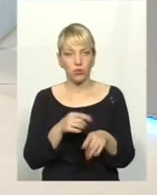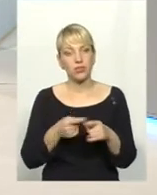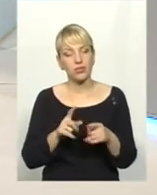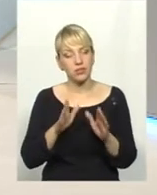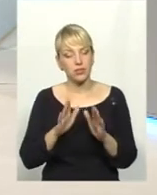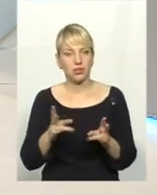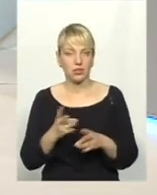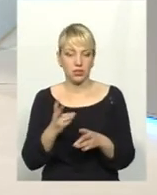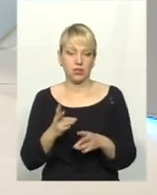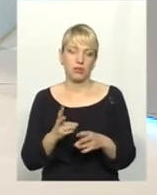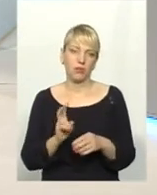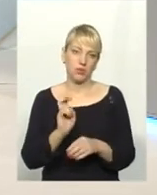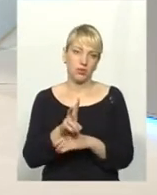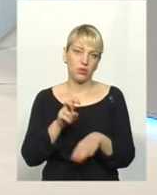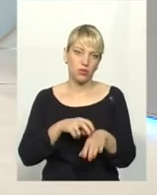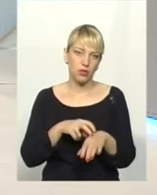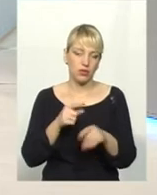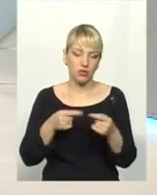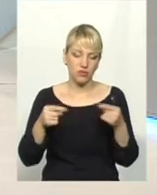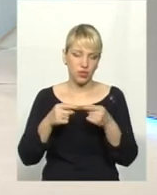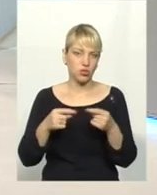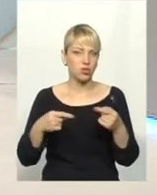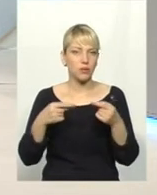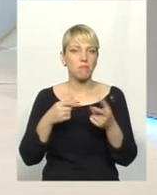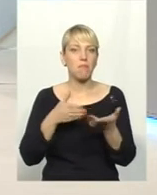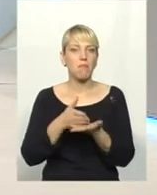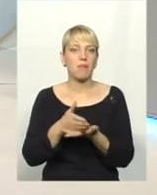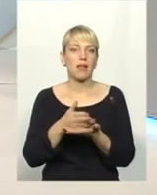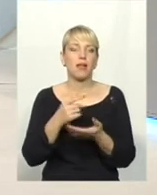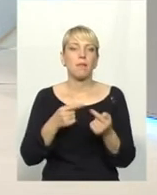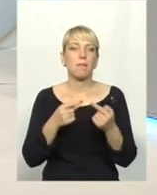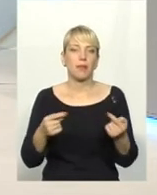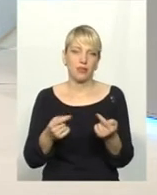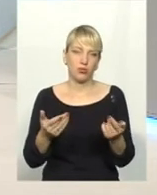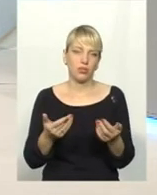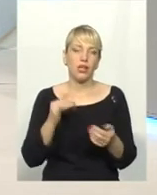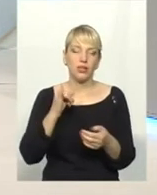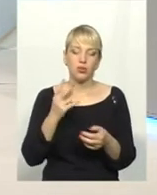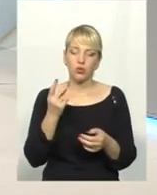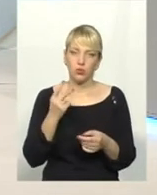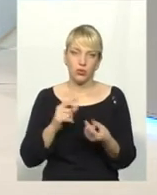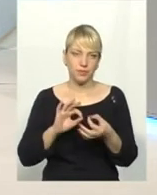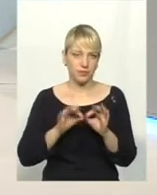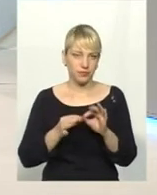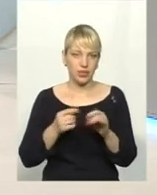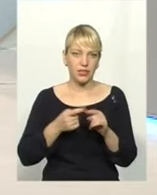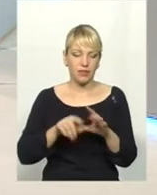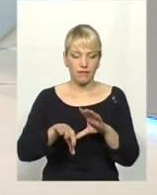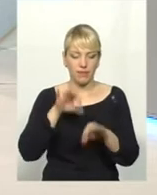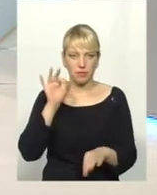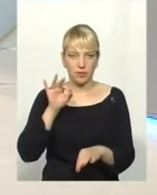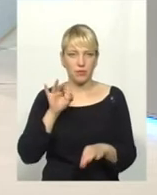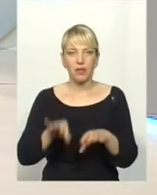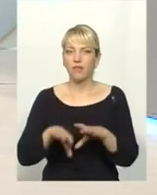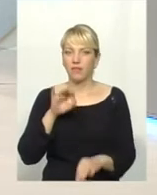певним методом визначити. Друге, одне з найскладних етапів, це вибір. Завжди